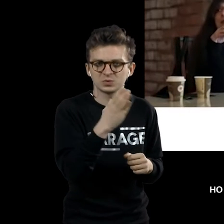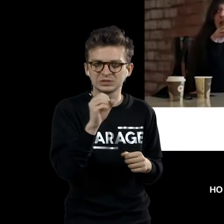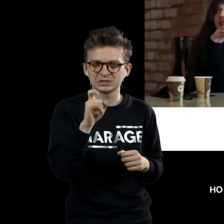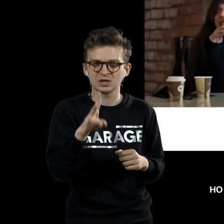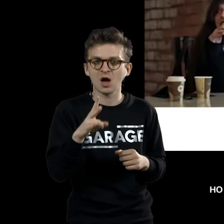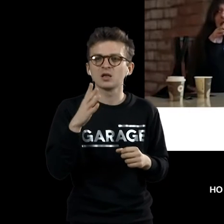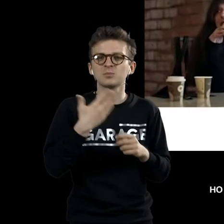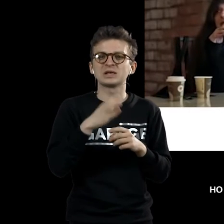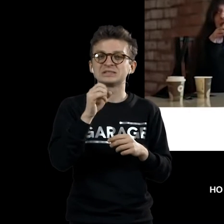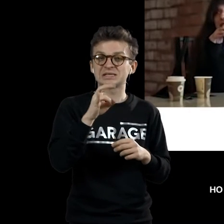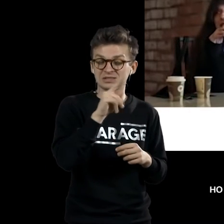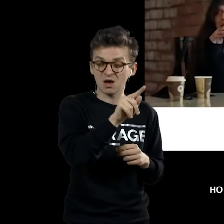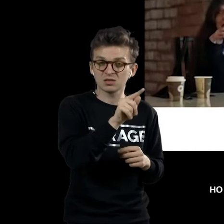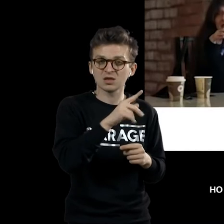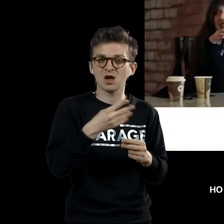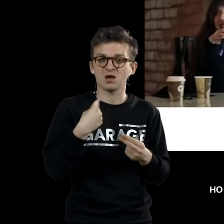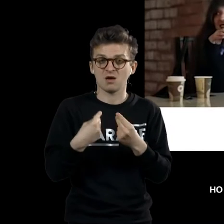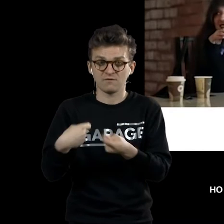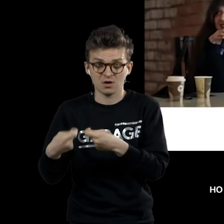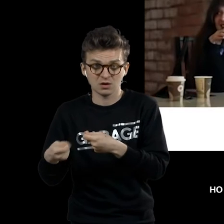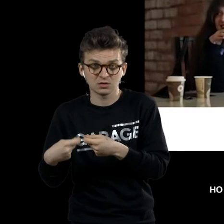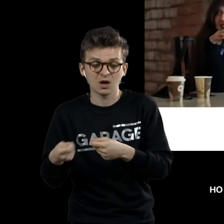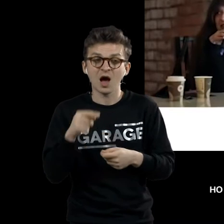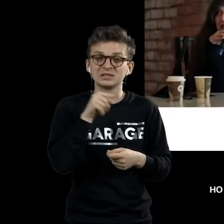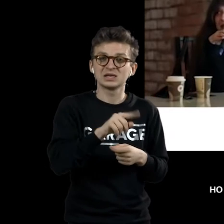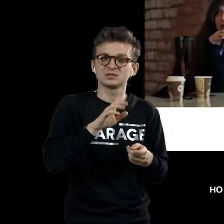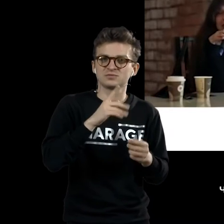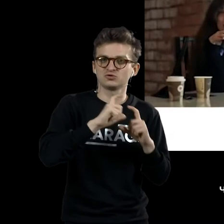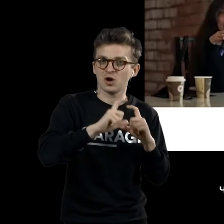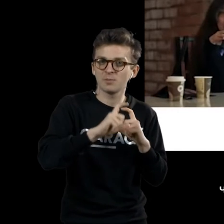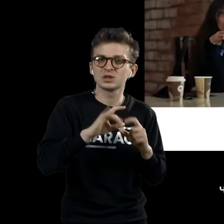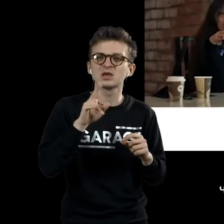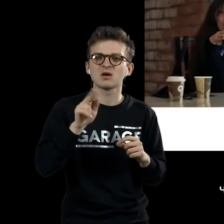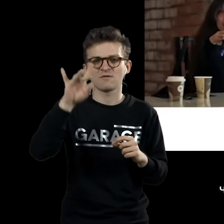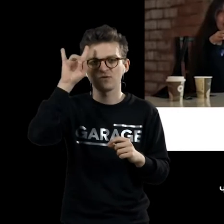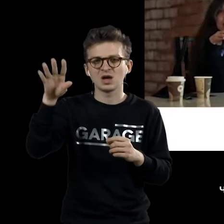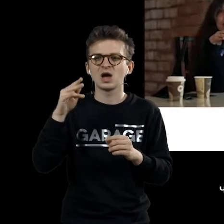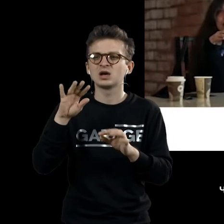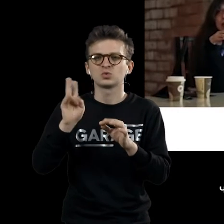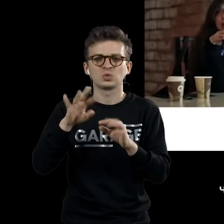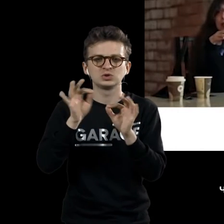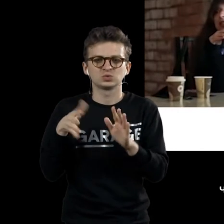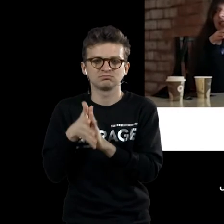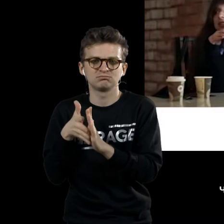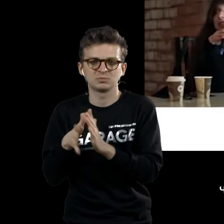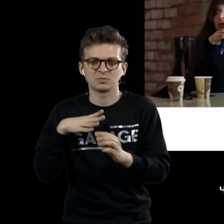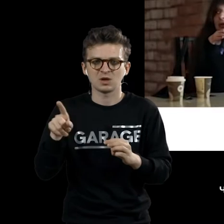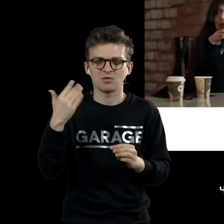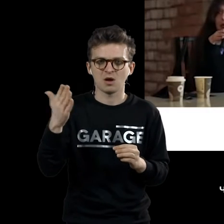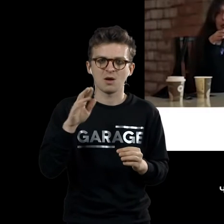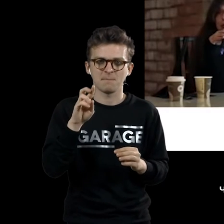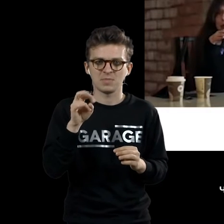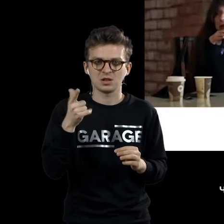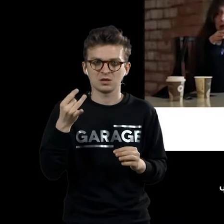рода реплика на Сезанна, но у «Игроки в карты», а здесь «Игроки в шахматы», как пишет Тьериды Дил, бельгийский